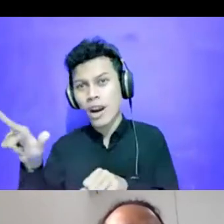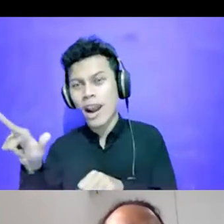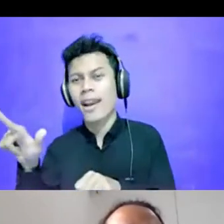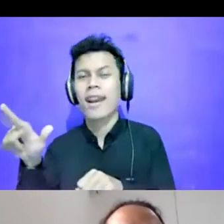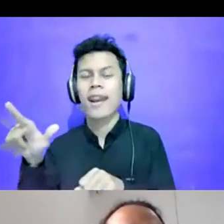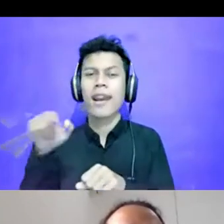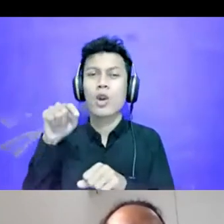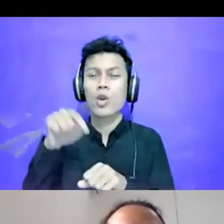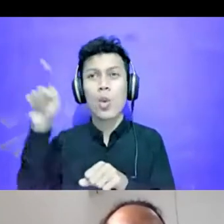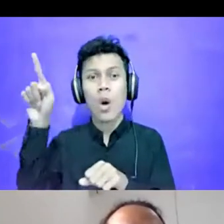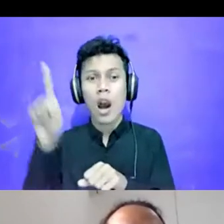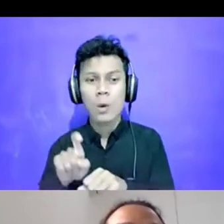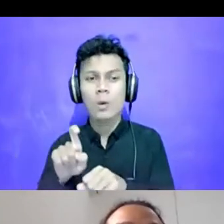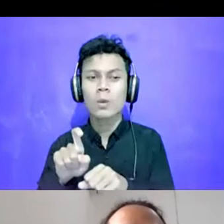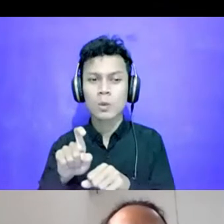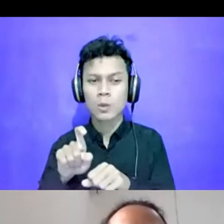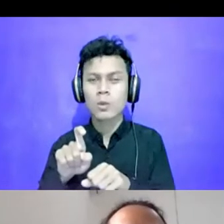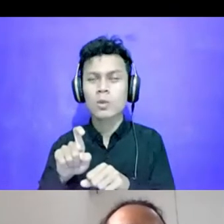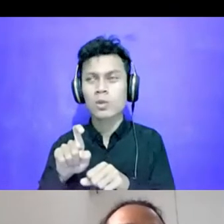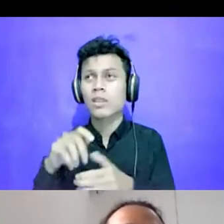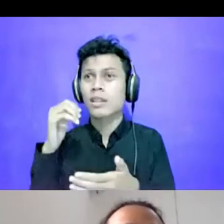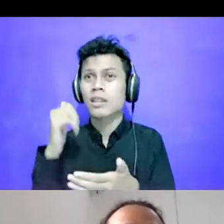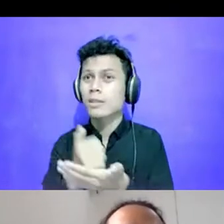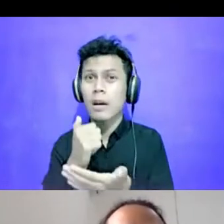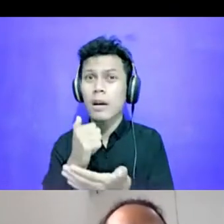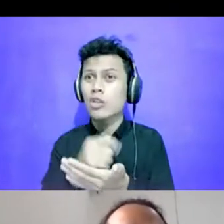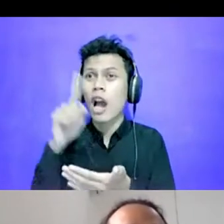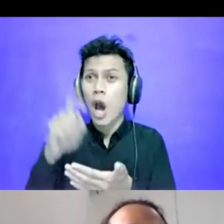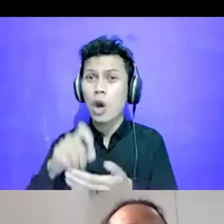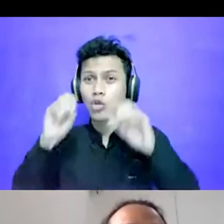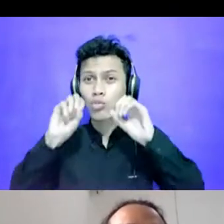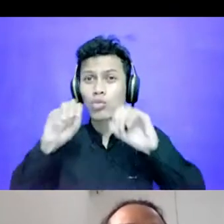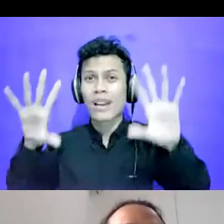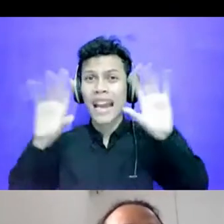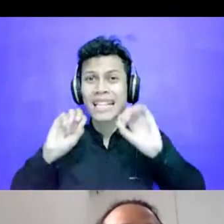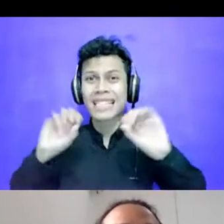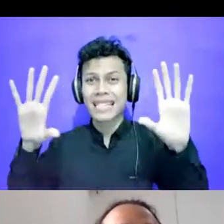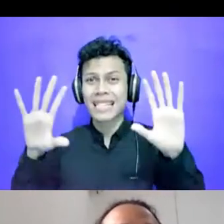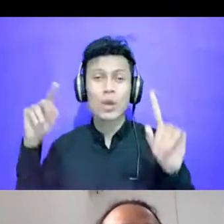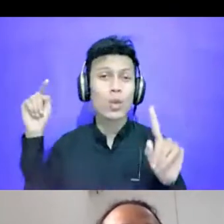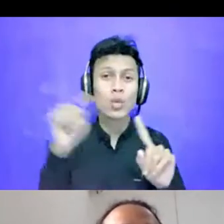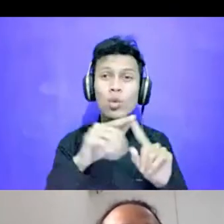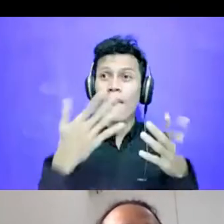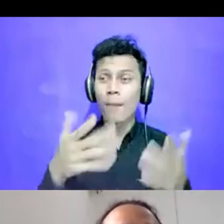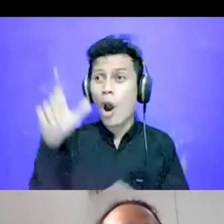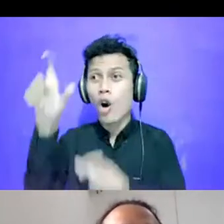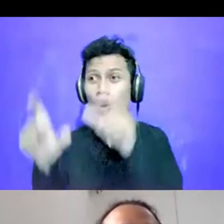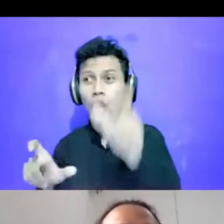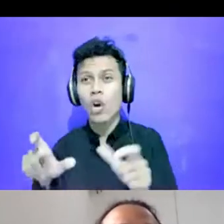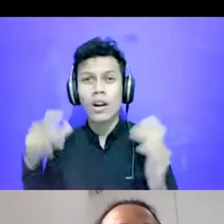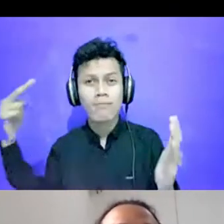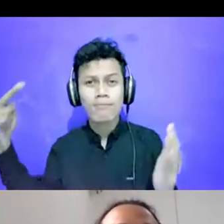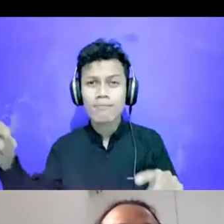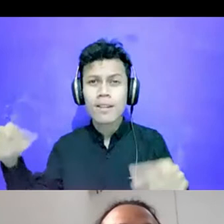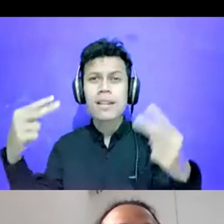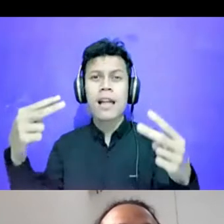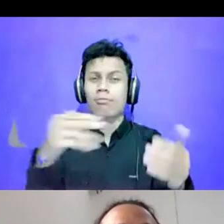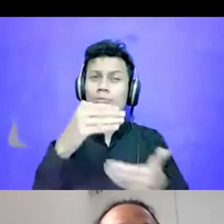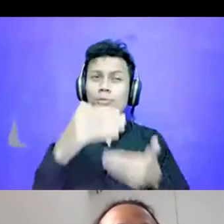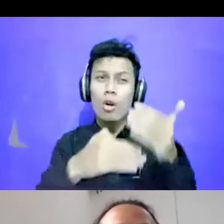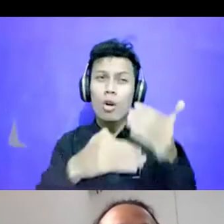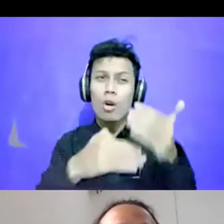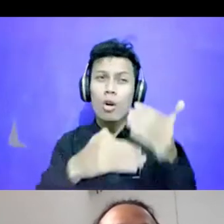Itu Harus Sebaiknya Dipublikasikan Supaya Orang Bisa Melihat Bagaimana Prosesnya